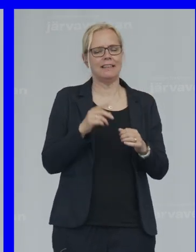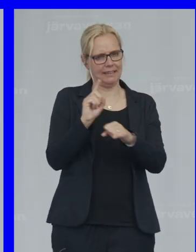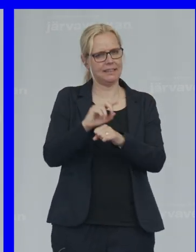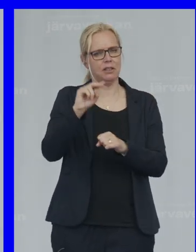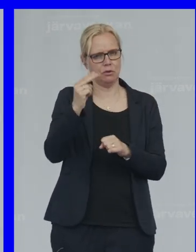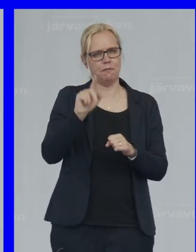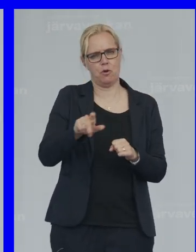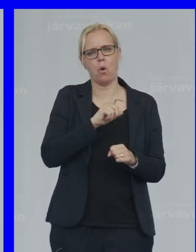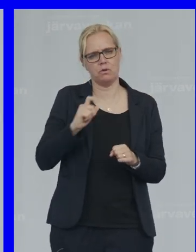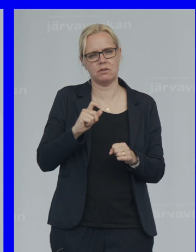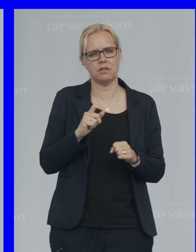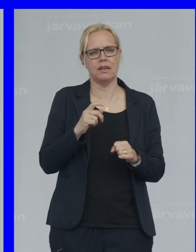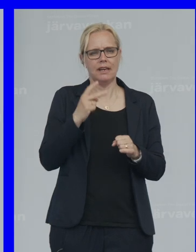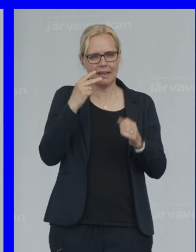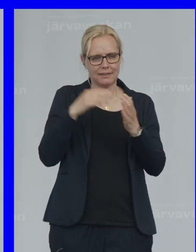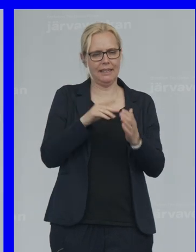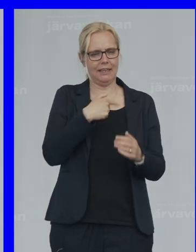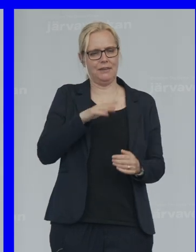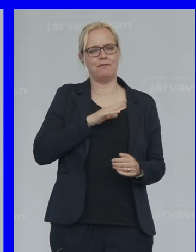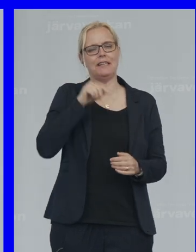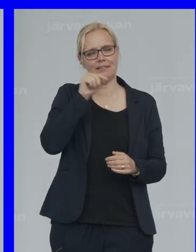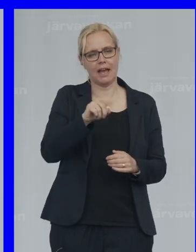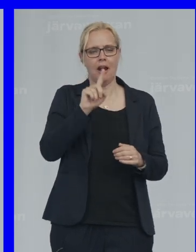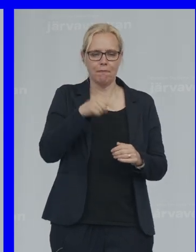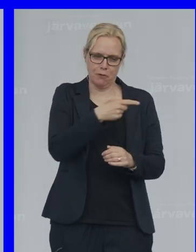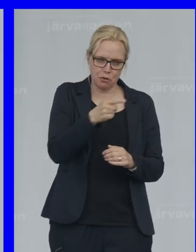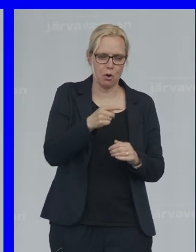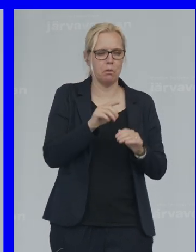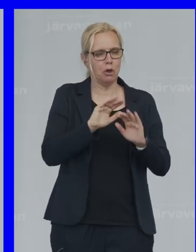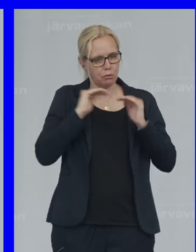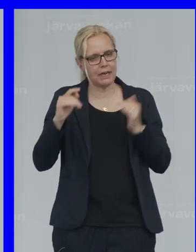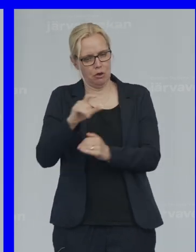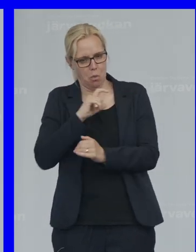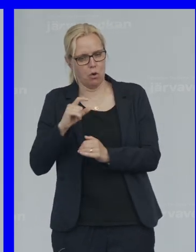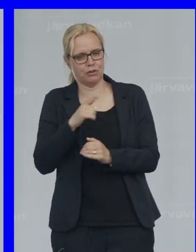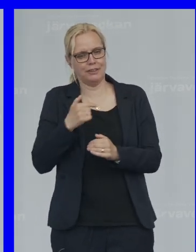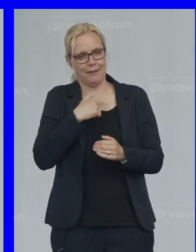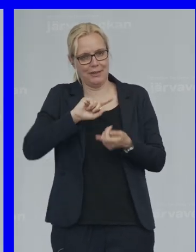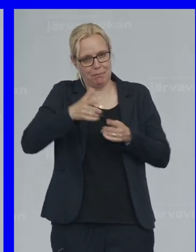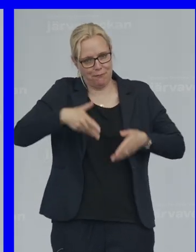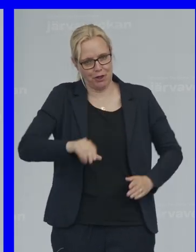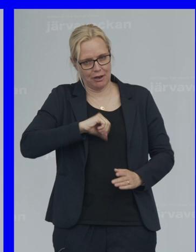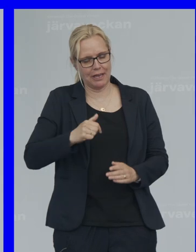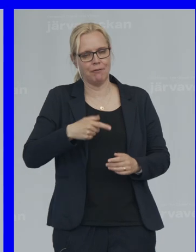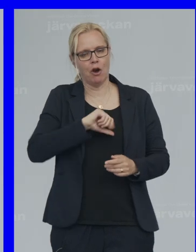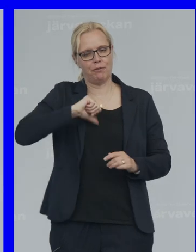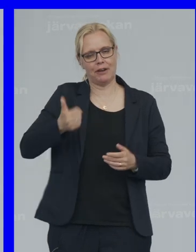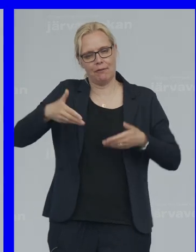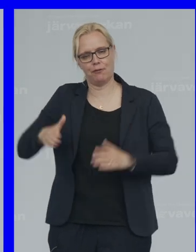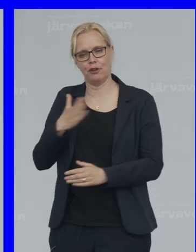oss Att finnas där För de som Tar hand om oss När vi föds Och när vi föder